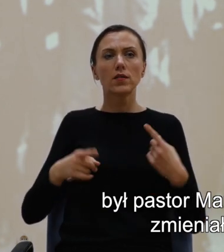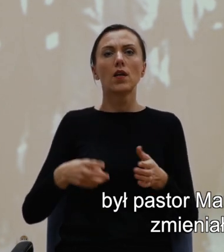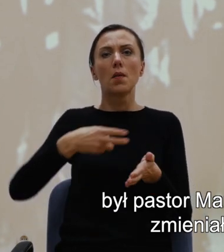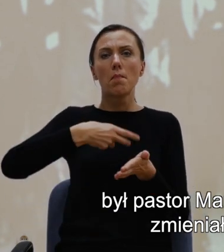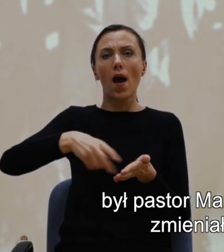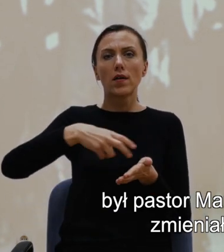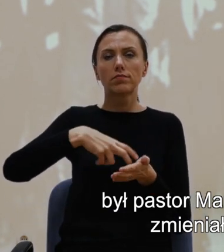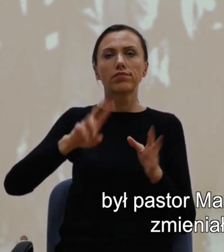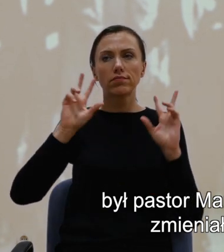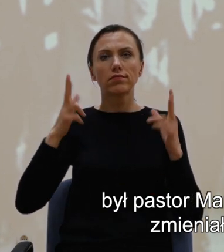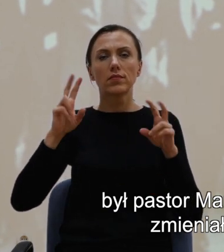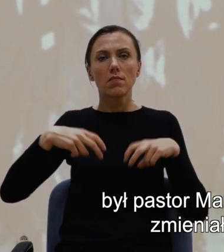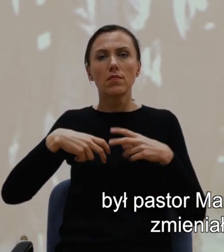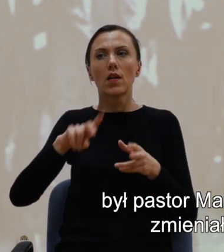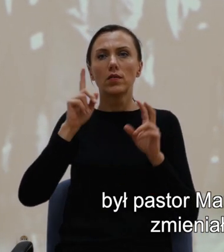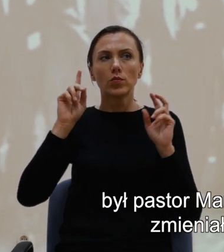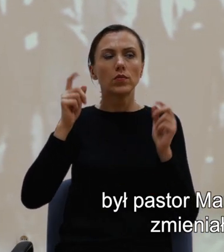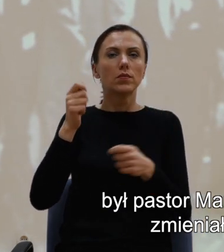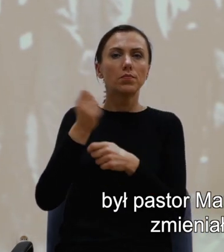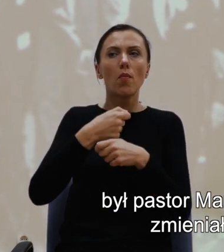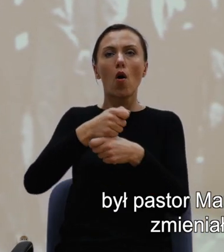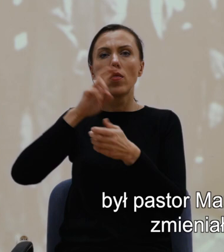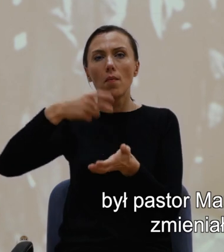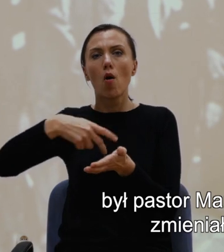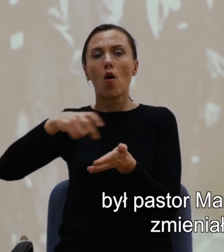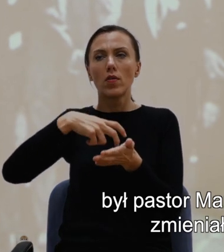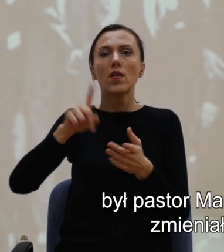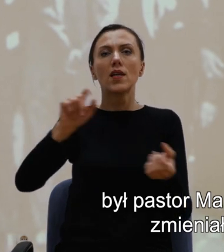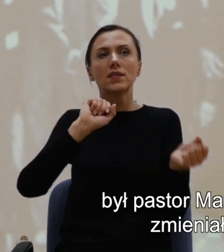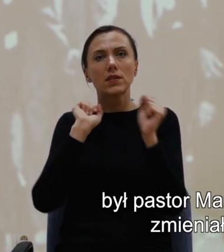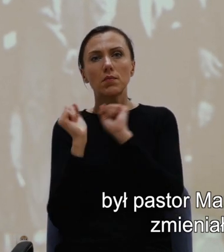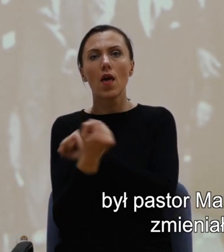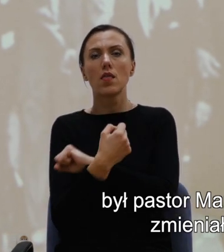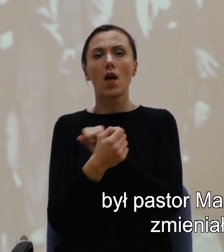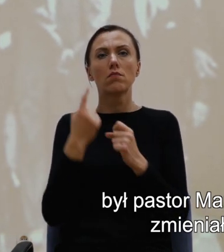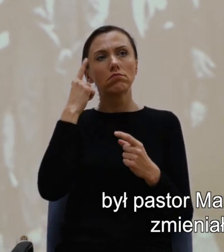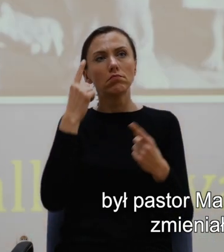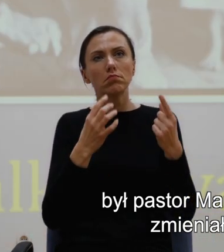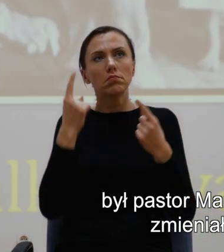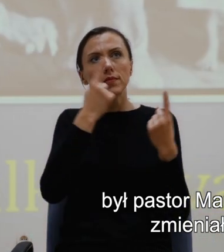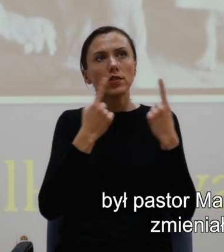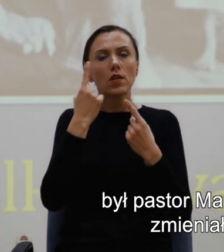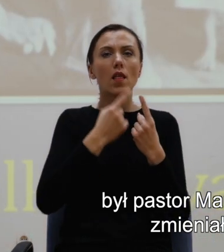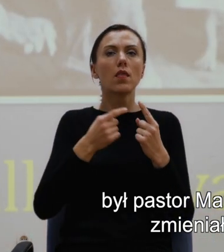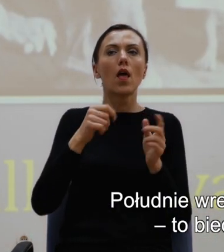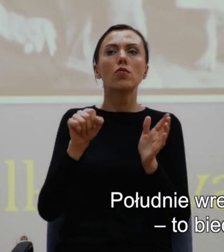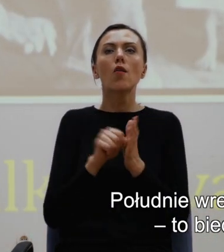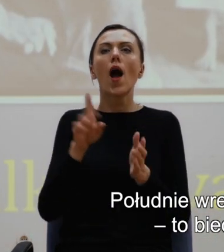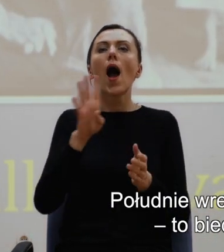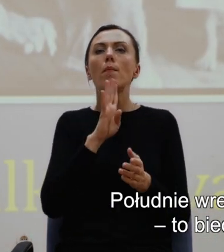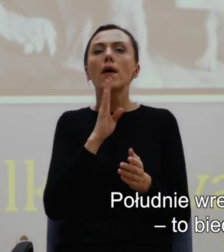zmieniał podejście do segregowanej Ameryki.